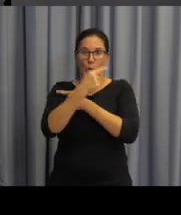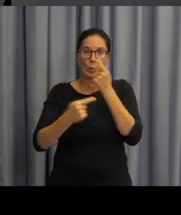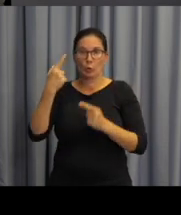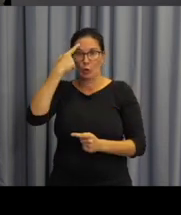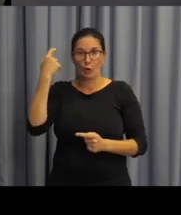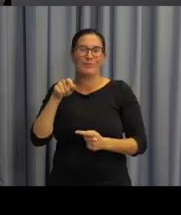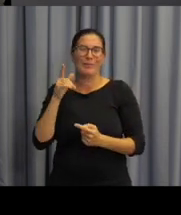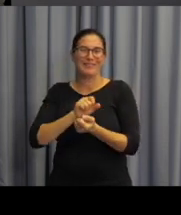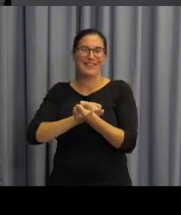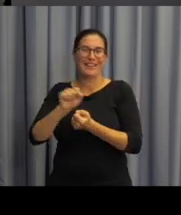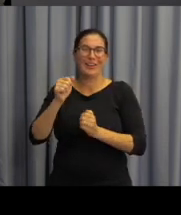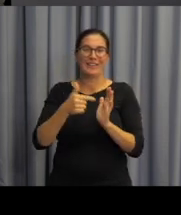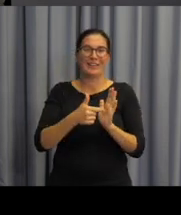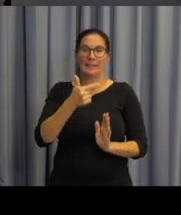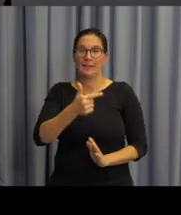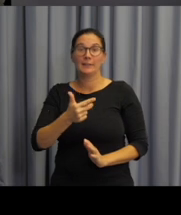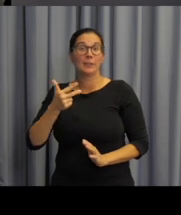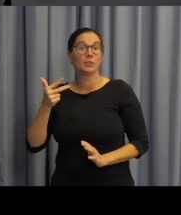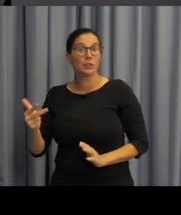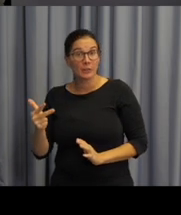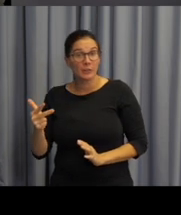Ten vznikl v roce 2023.